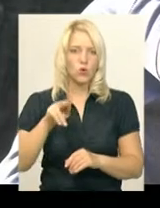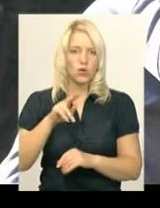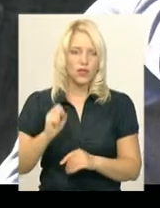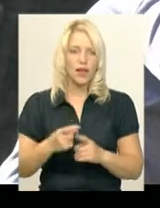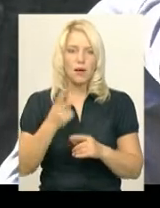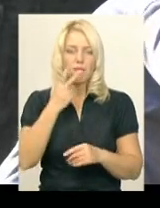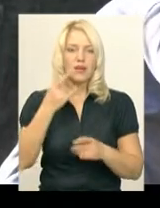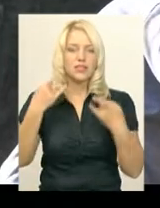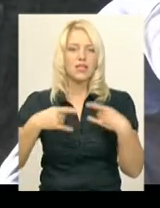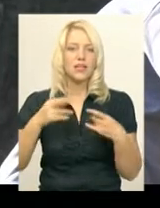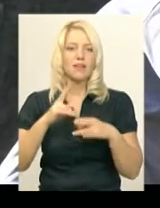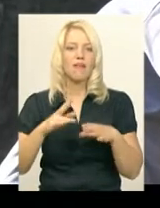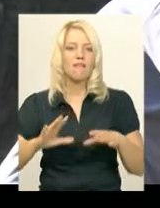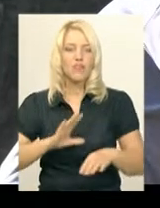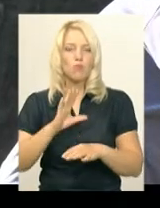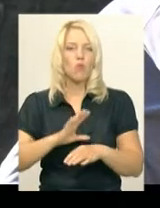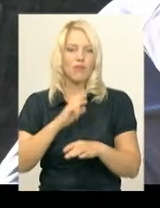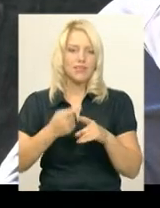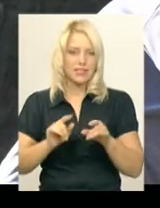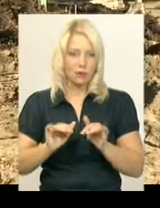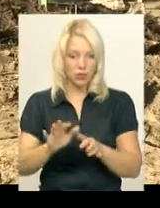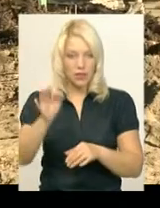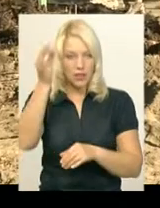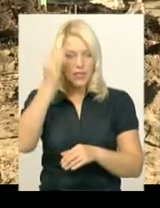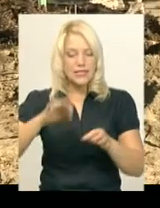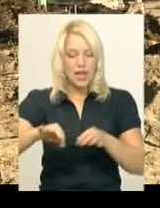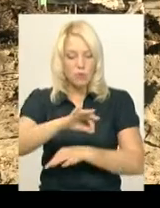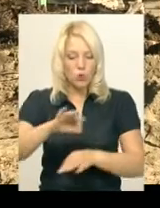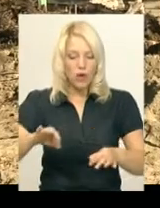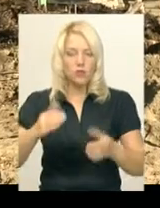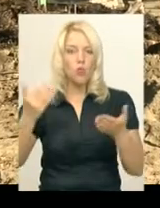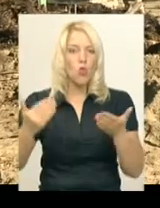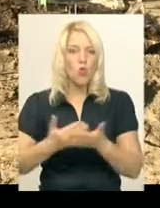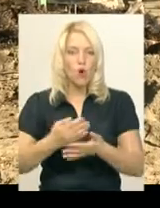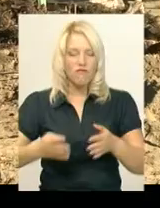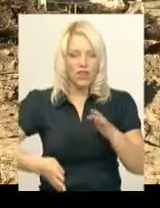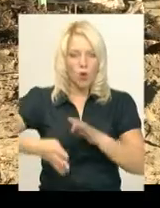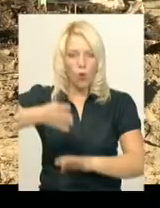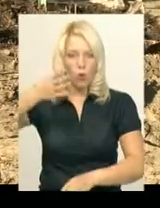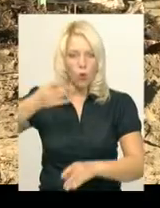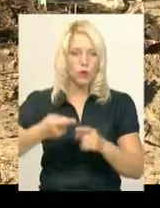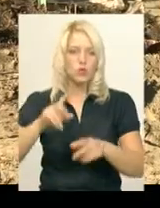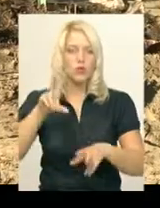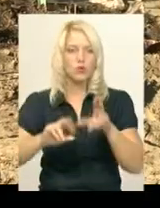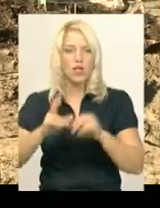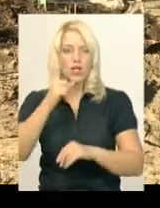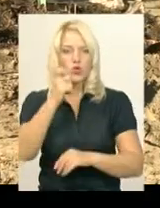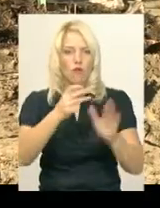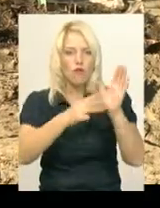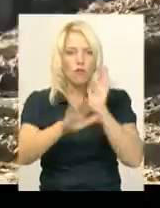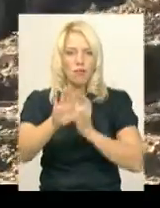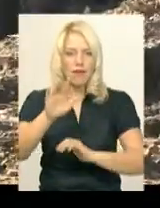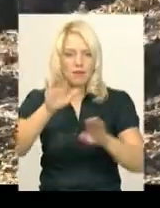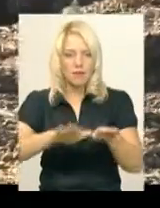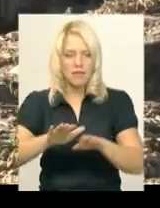екрані, як відбувався цей процес. Нагадаю, за проєктом новий корпус лікарні розрахований на 185 місць. Перших 40